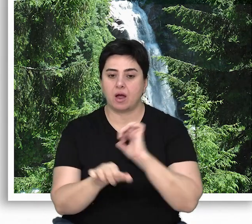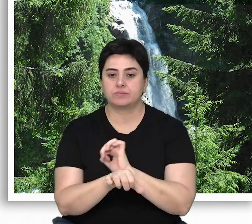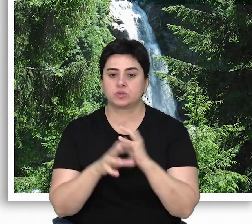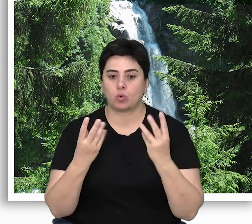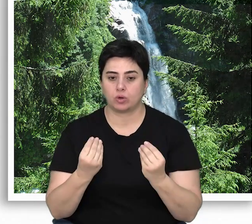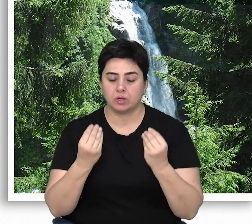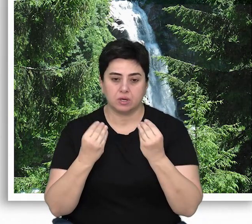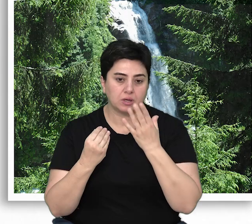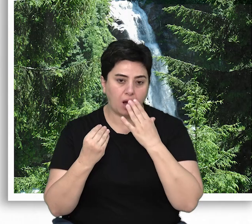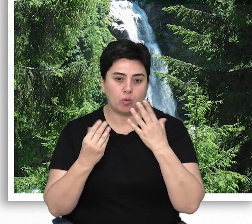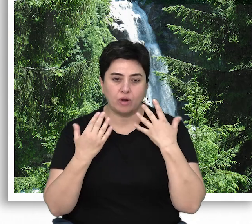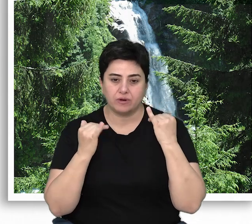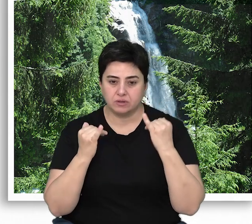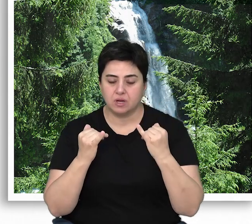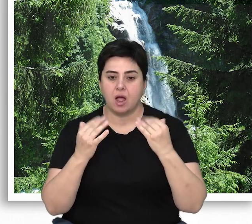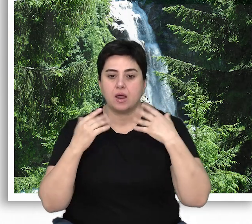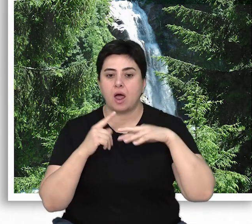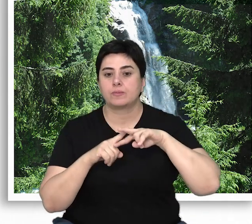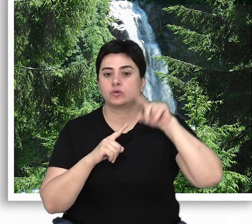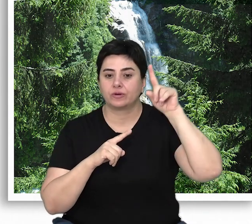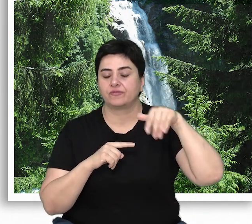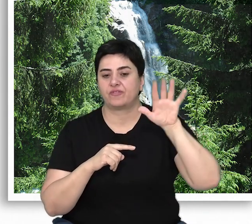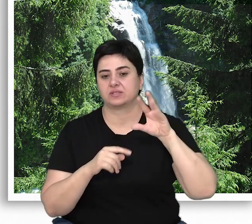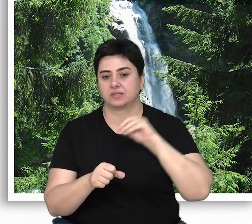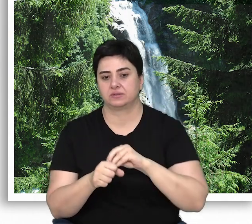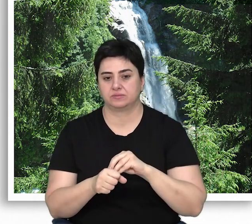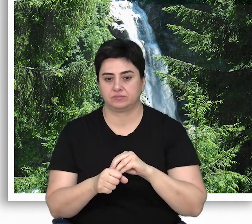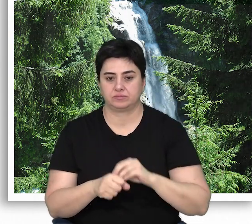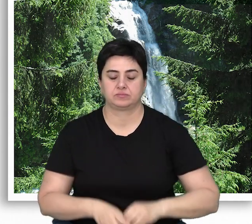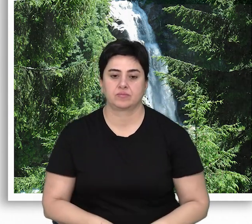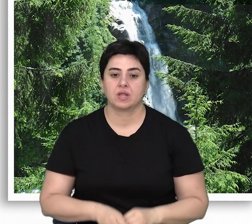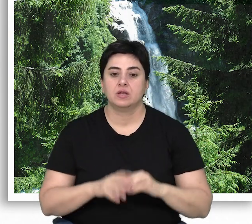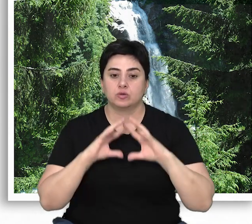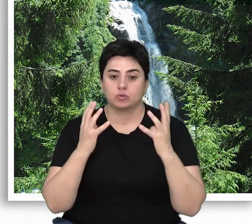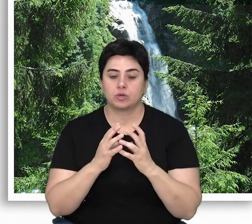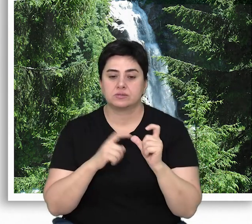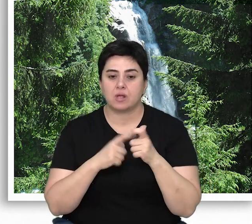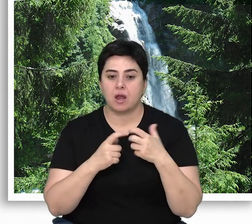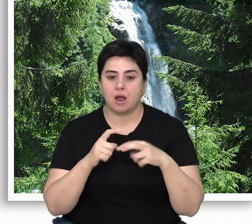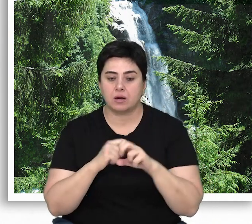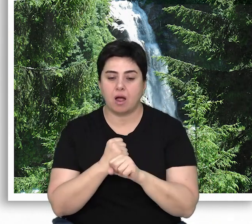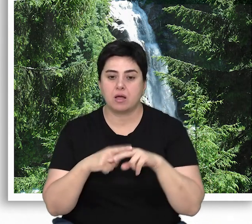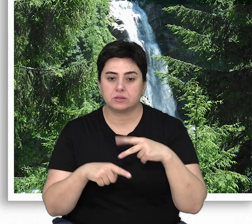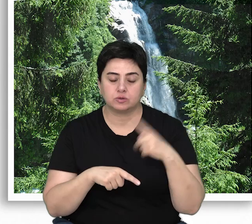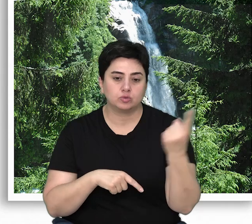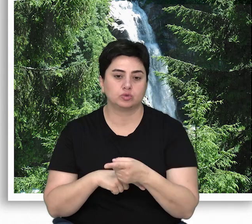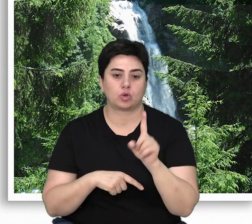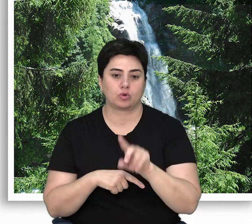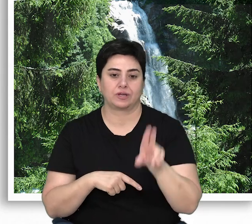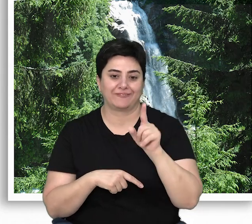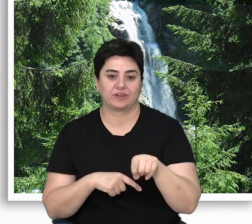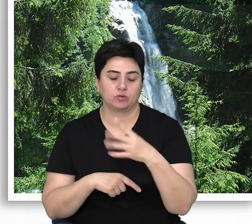hapsedilmiş olan karbon miktarı atmosferdekinden daha fazla. Küresel sera gazları emisyonunun